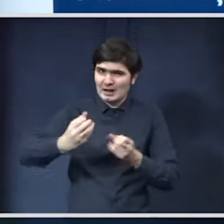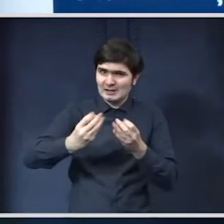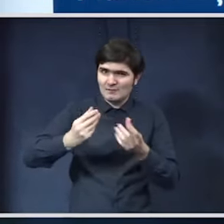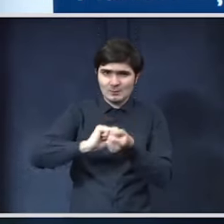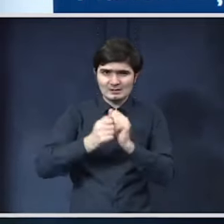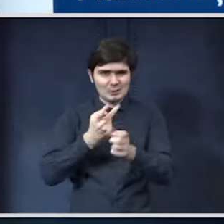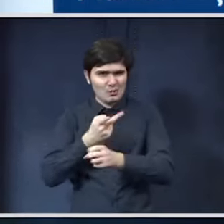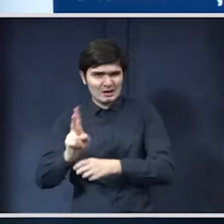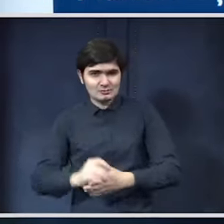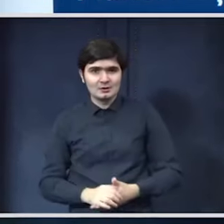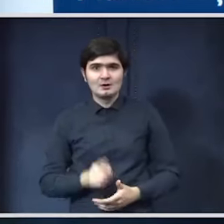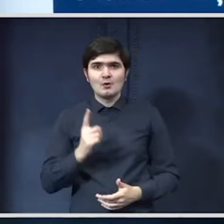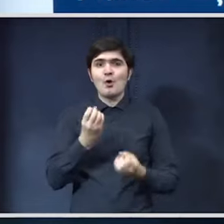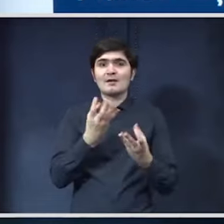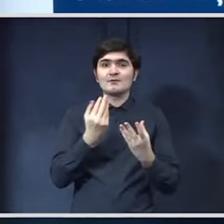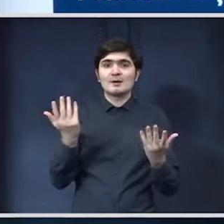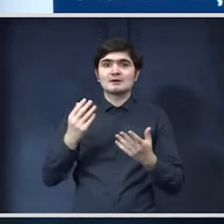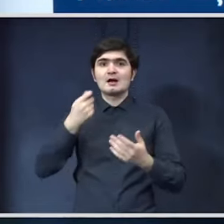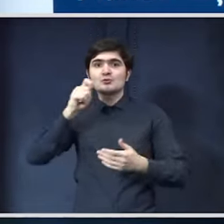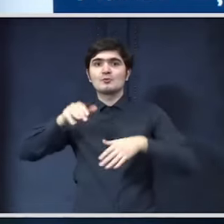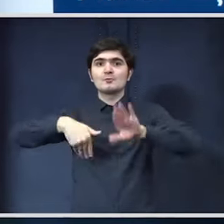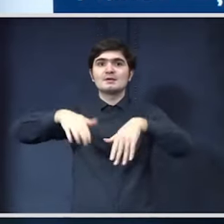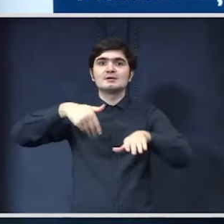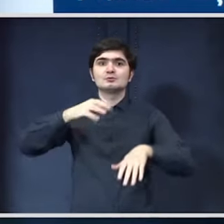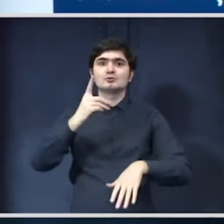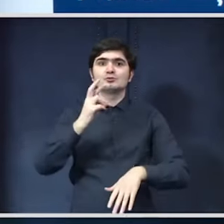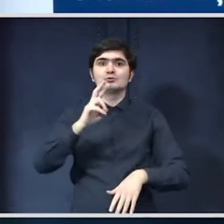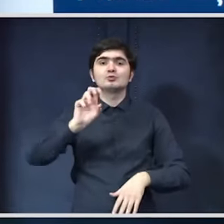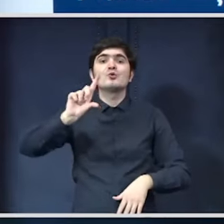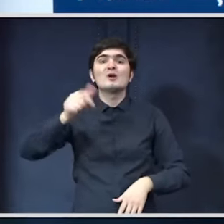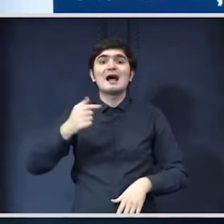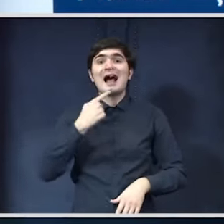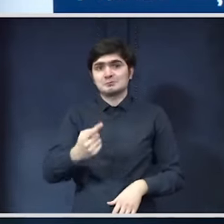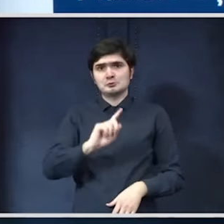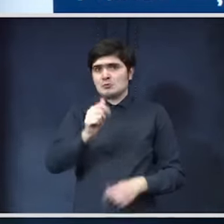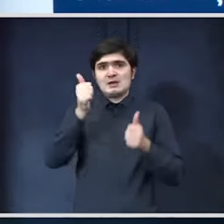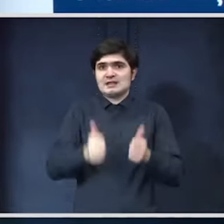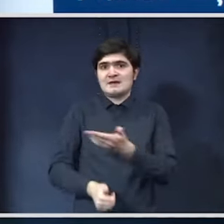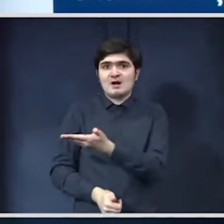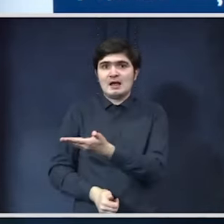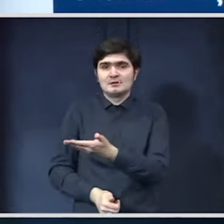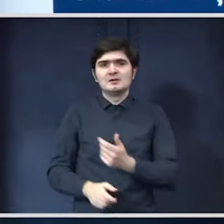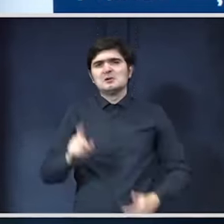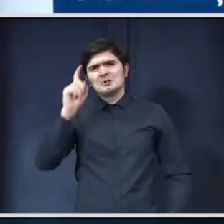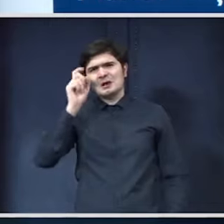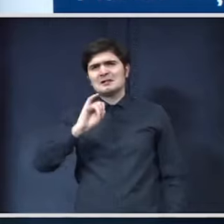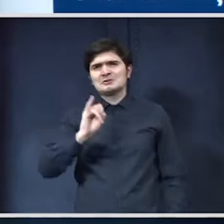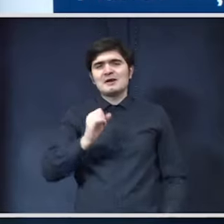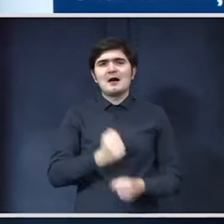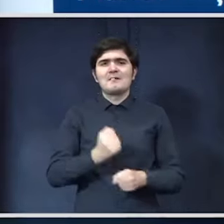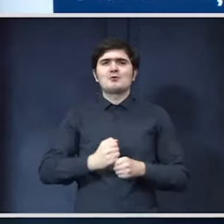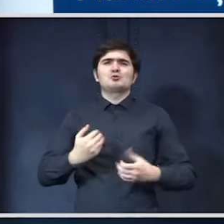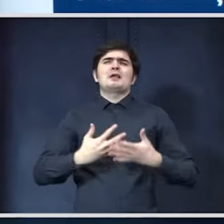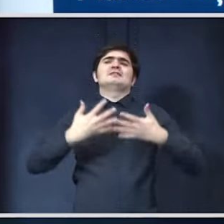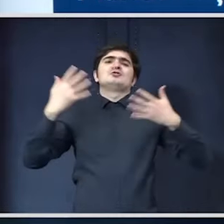incorrectă? Este o informație pe care domnul ministru Drulă a infirmat-o cred că cineva a făcut exces de